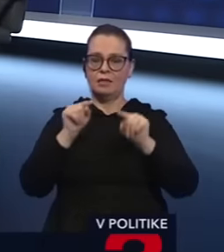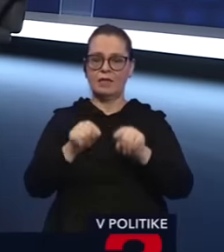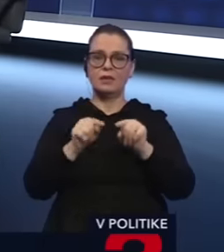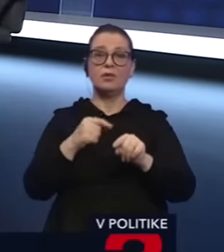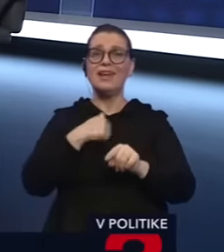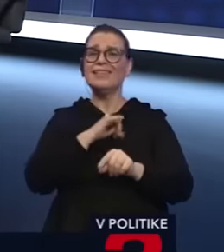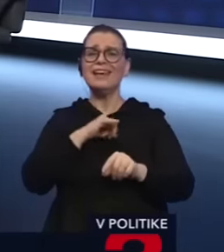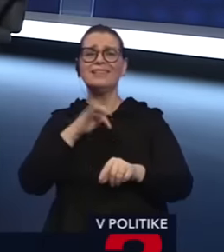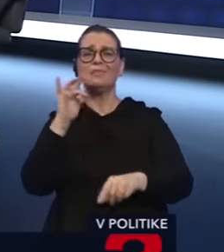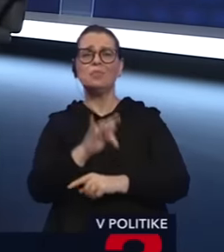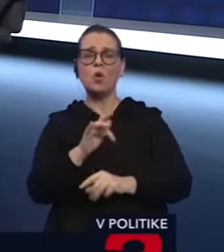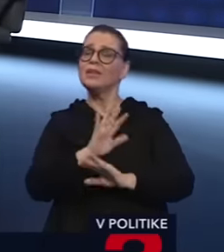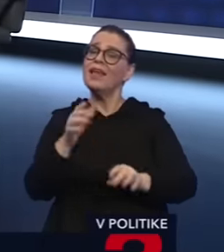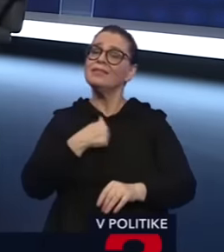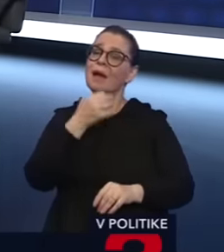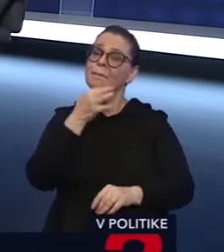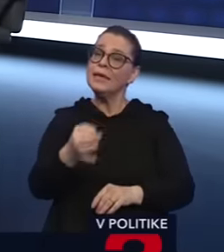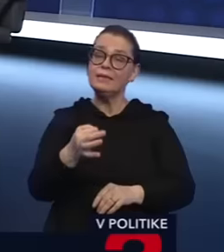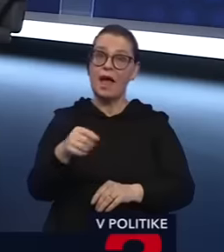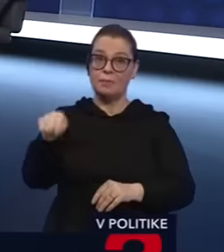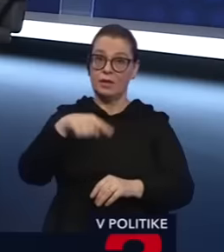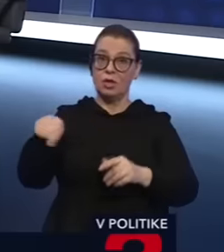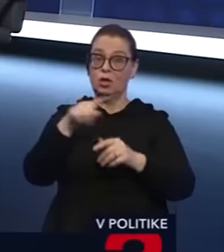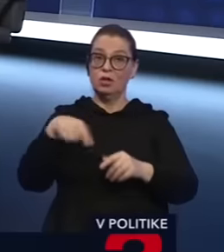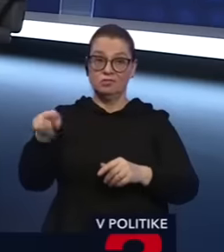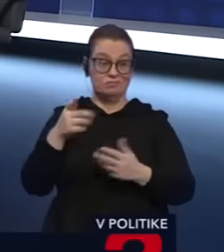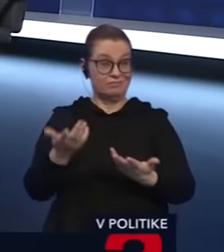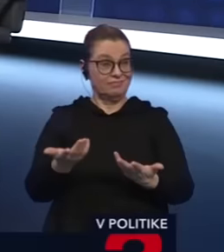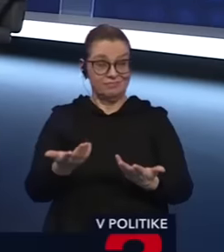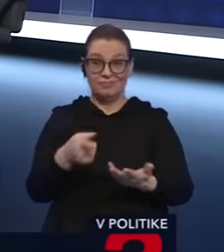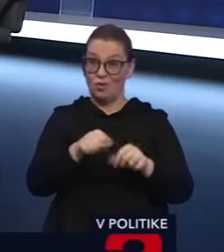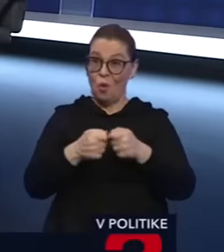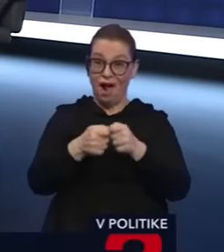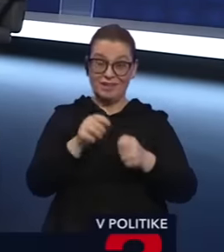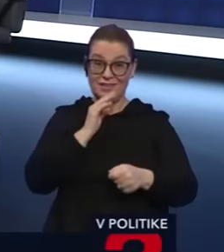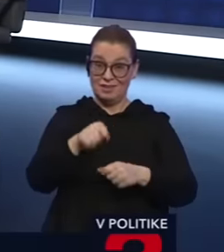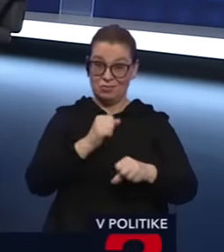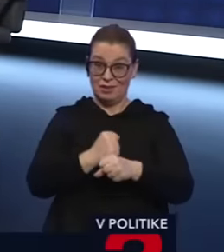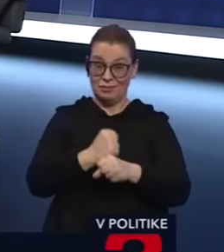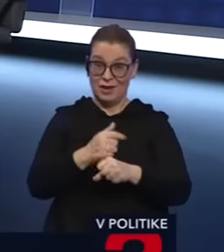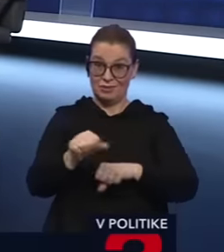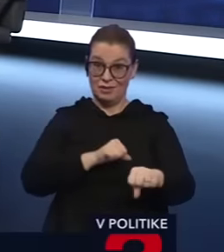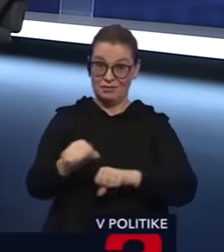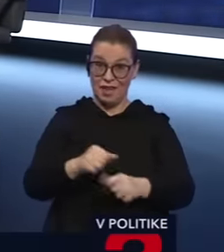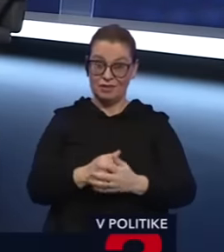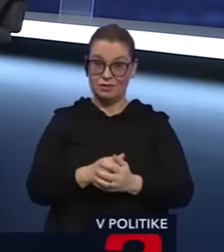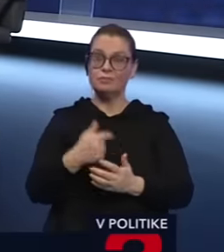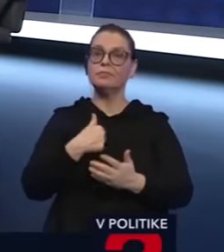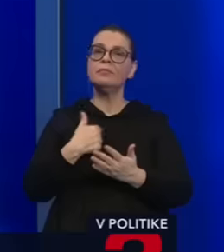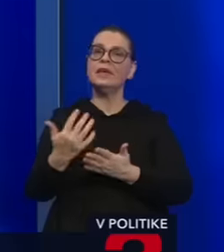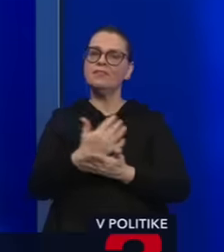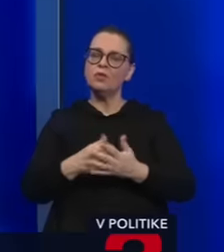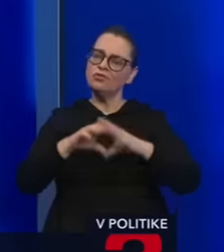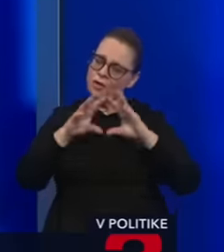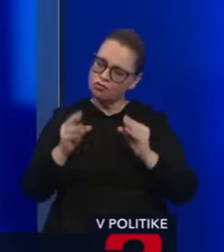znižovať. Iba sa pýtam, či neuznávate koalícii to, že jednoducho takto nemôže vládnuť? My využívame všetky